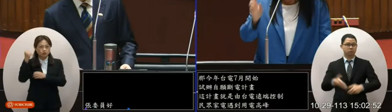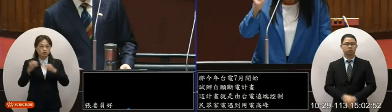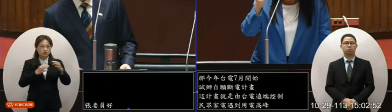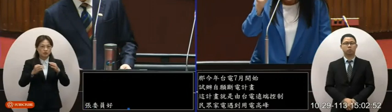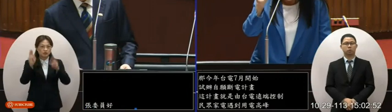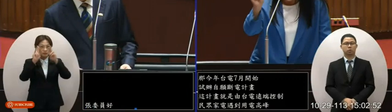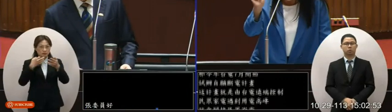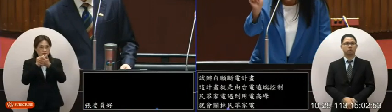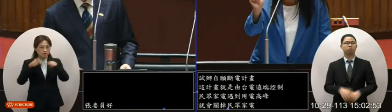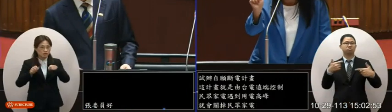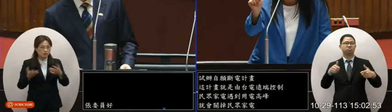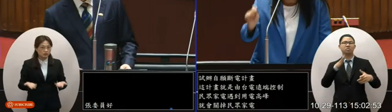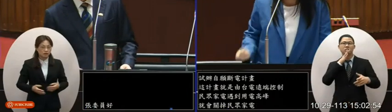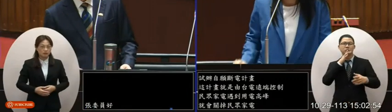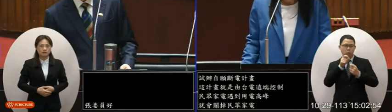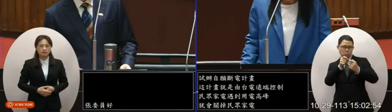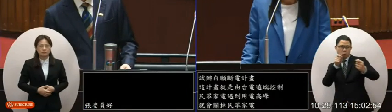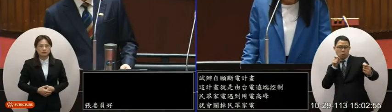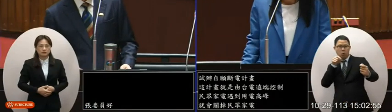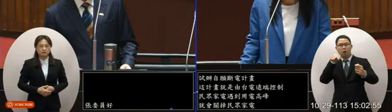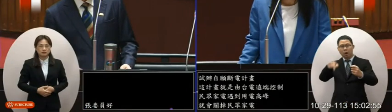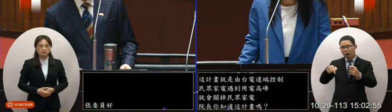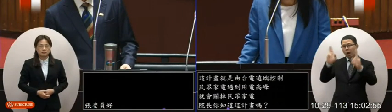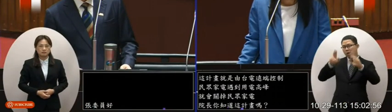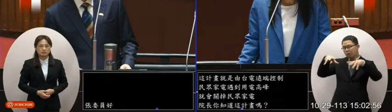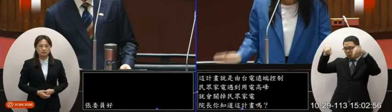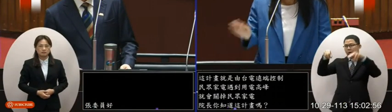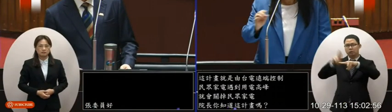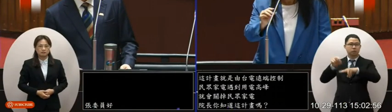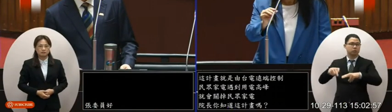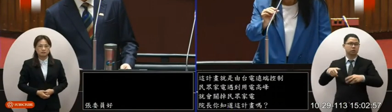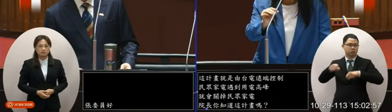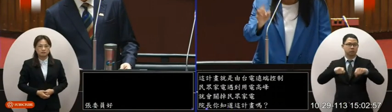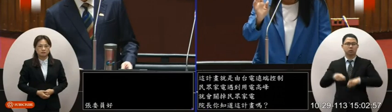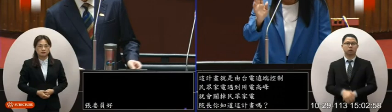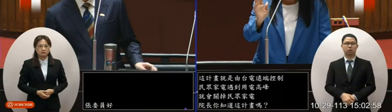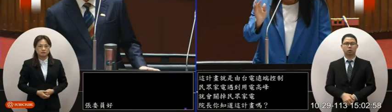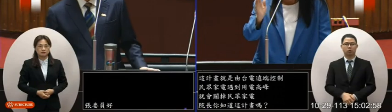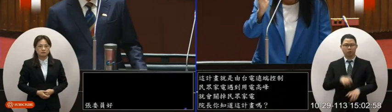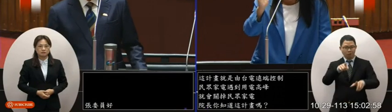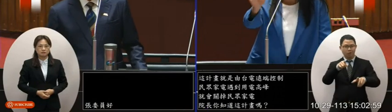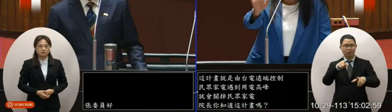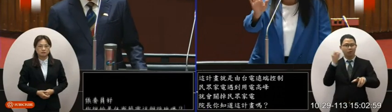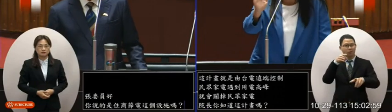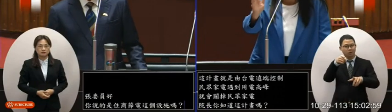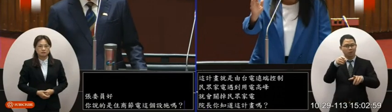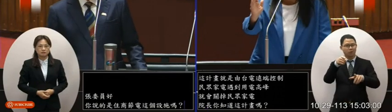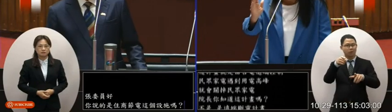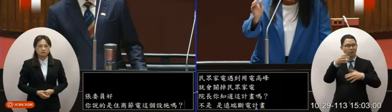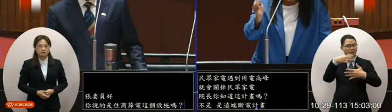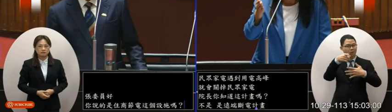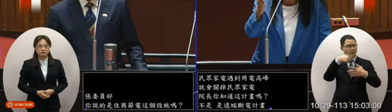不是 是遠端斷電計劃遠端斷電計劃很明顯喔 應該是官邸沒有